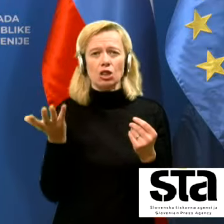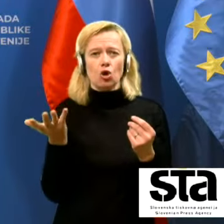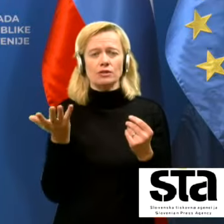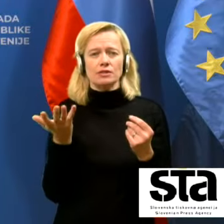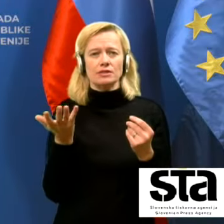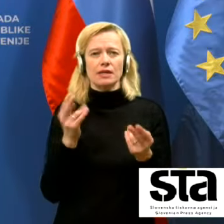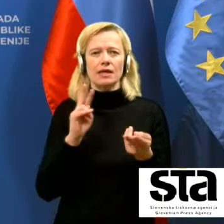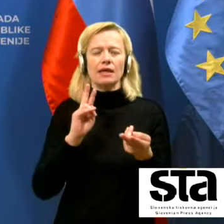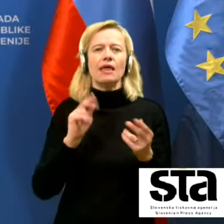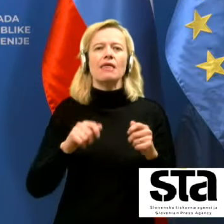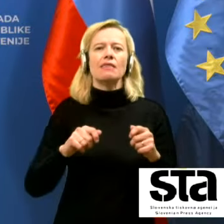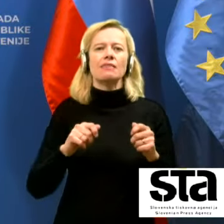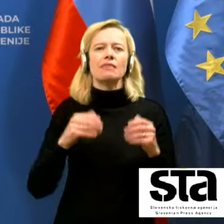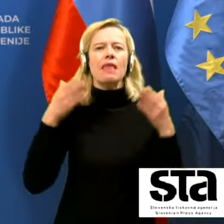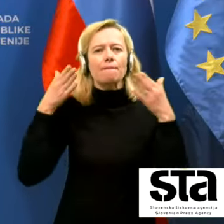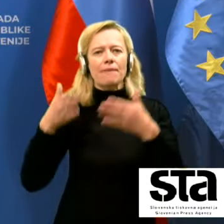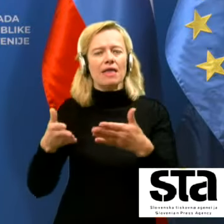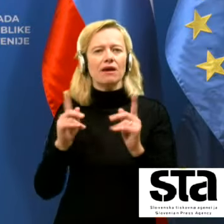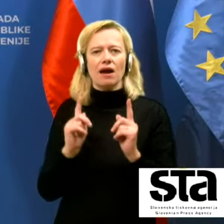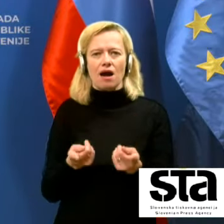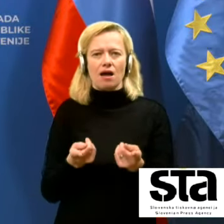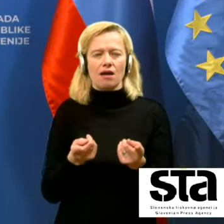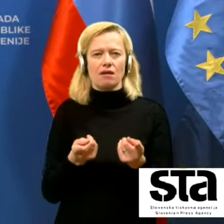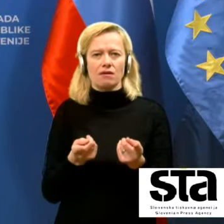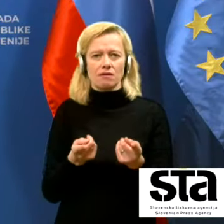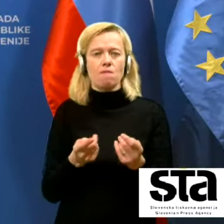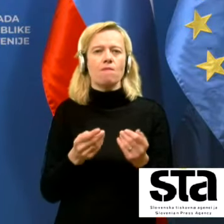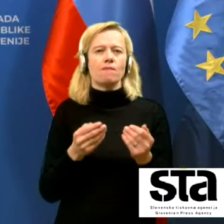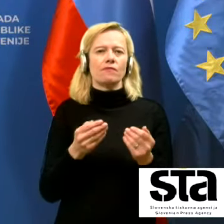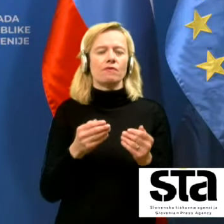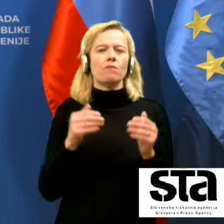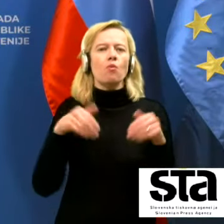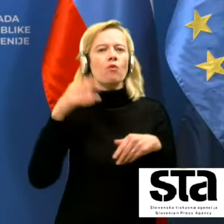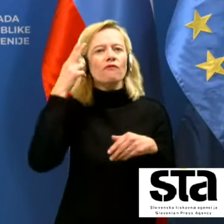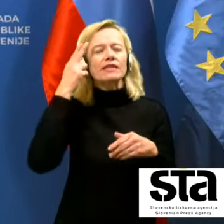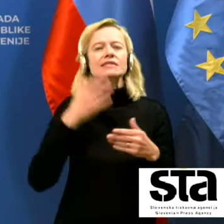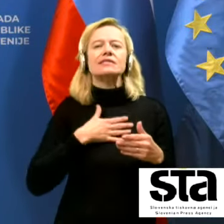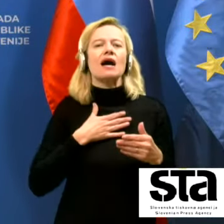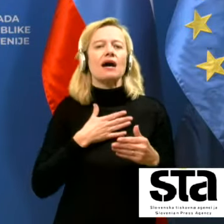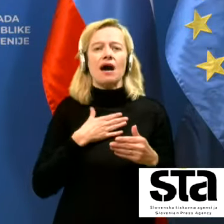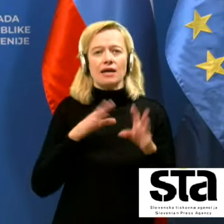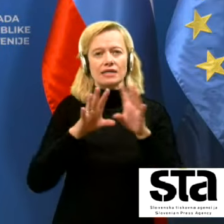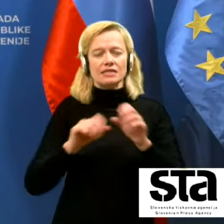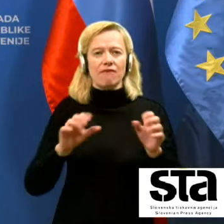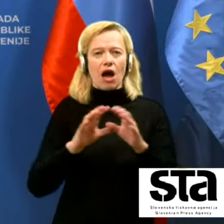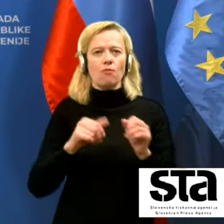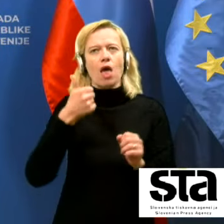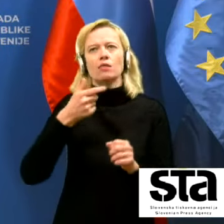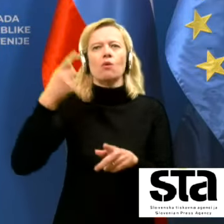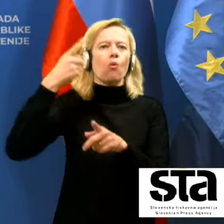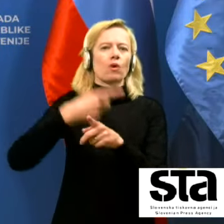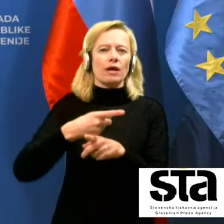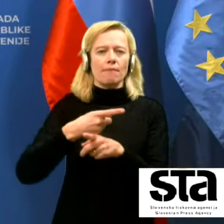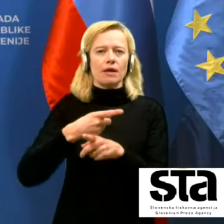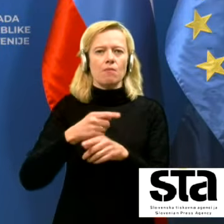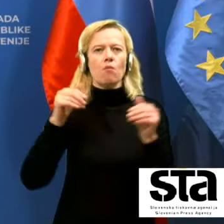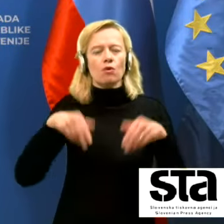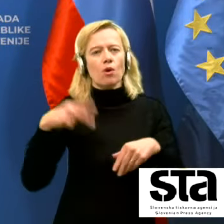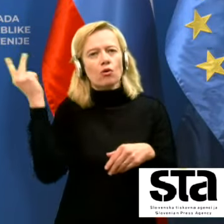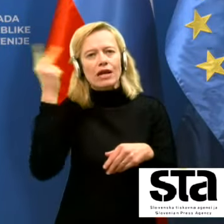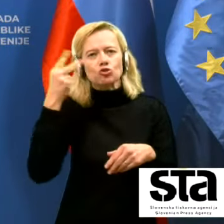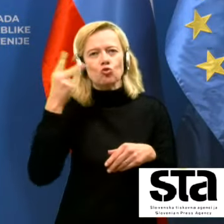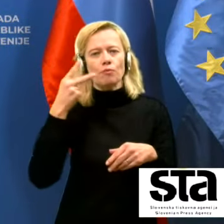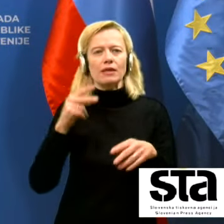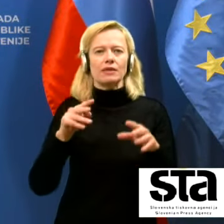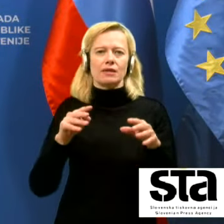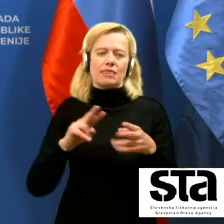Namen sveda je v prvi vrsti, da vemo, zakaj nek ukrep izvajamo, razumemo pomen tega ukrepa in